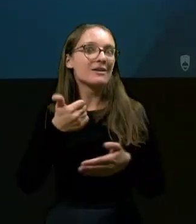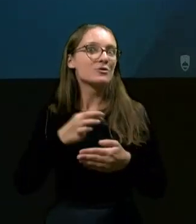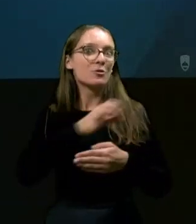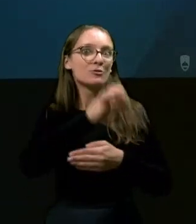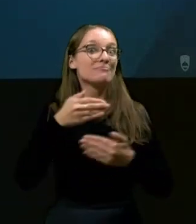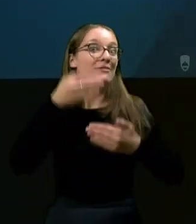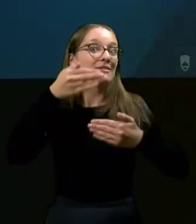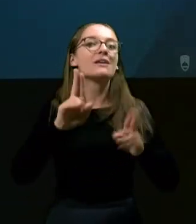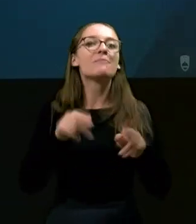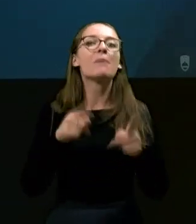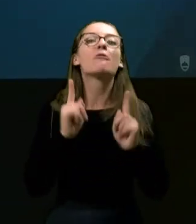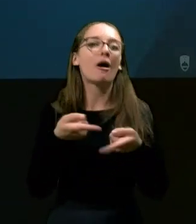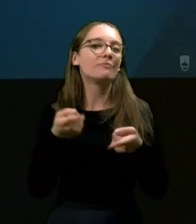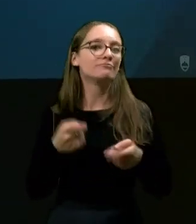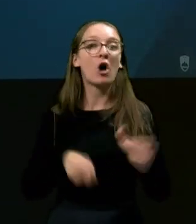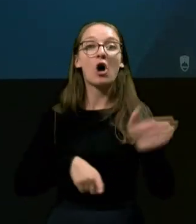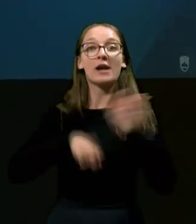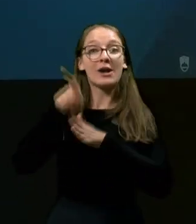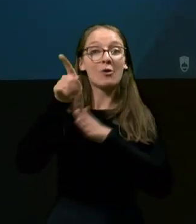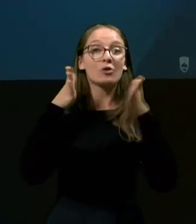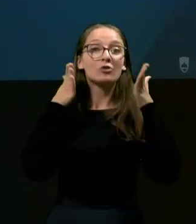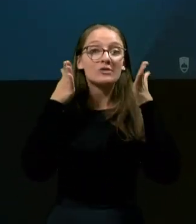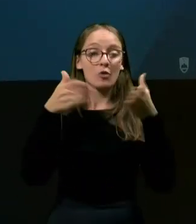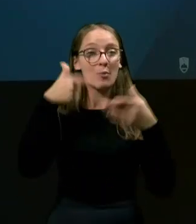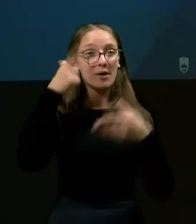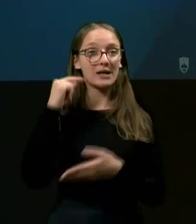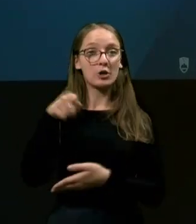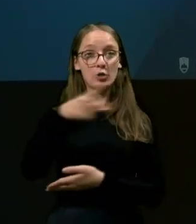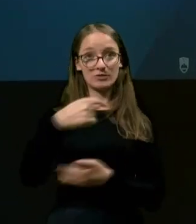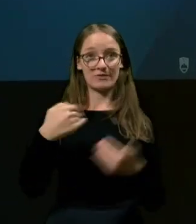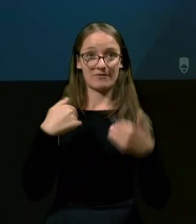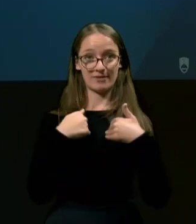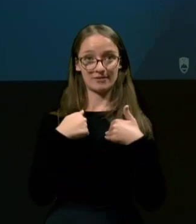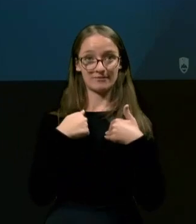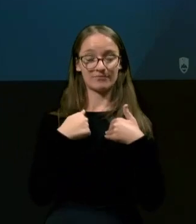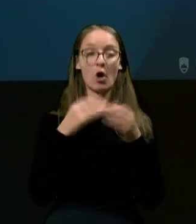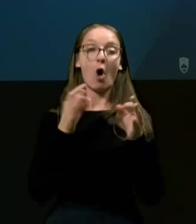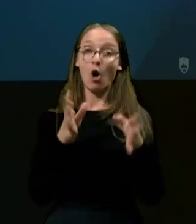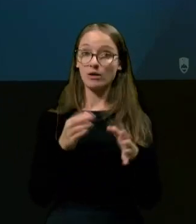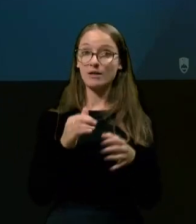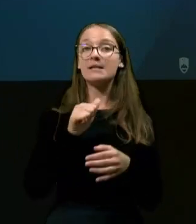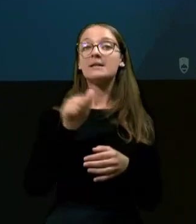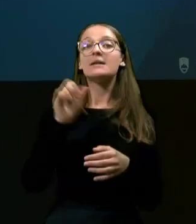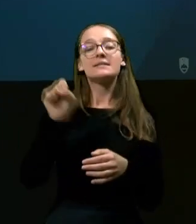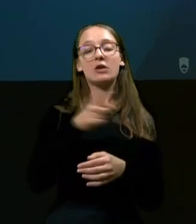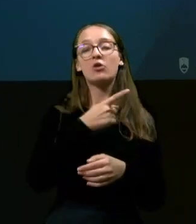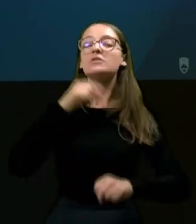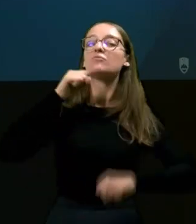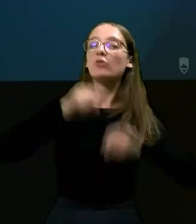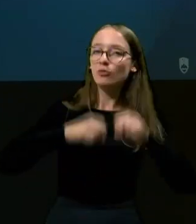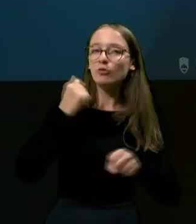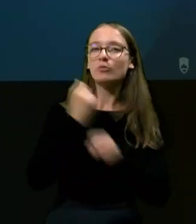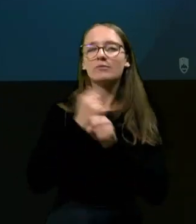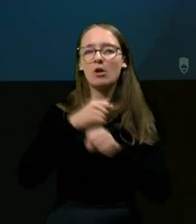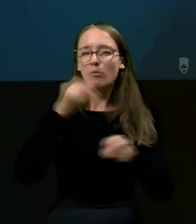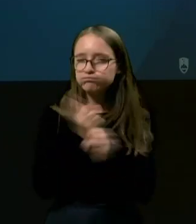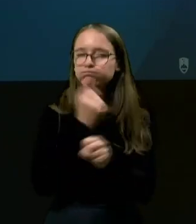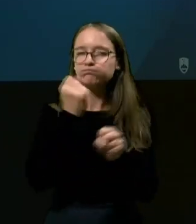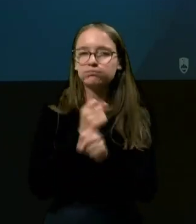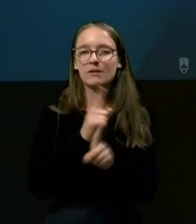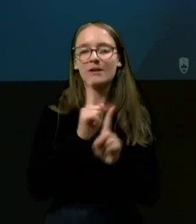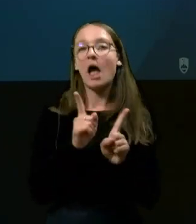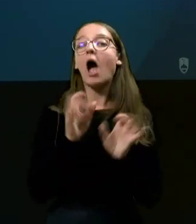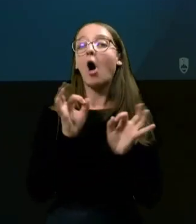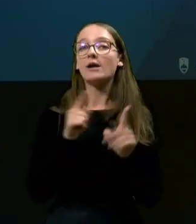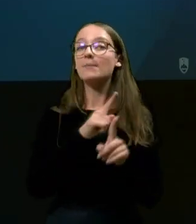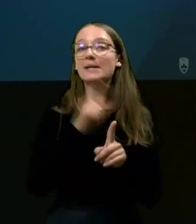imamo kaj? Rekordno zupanje ljudi. Sej, zdaj, ki smo sposobni in delamo trdo, ja. Vak ne. Jaz